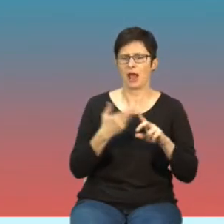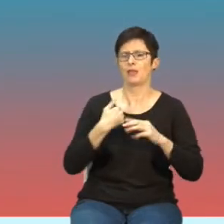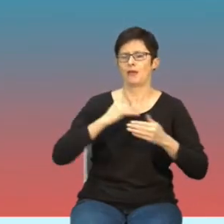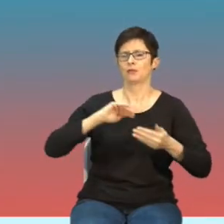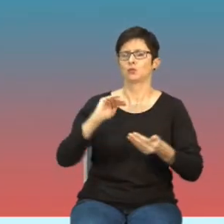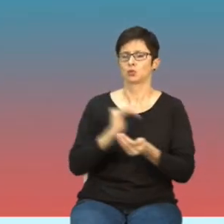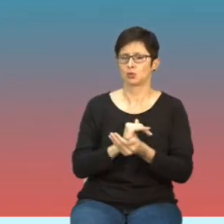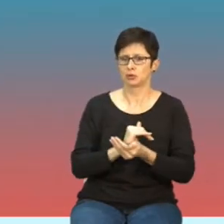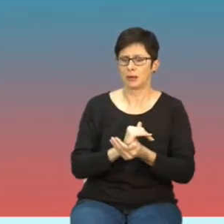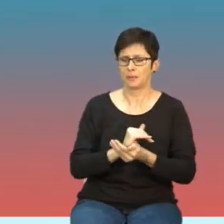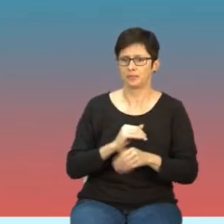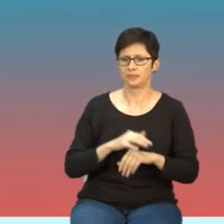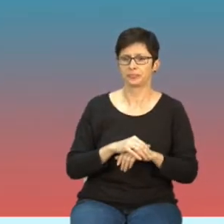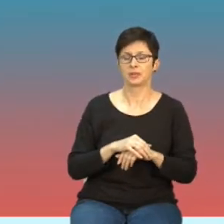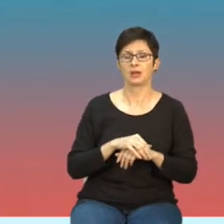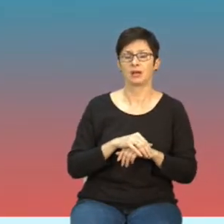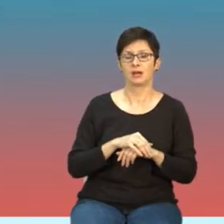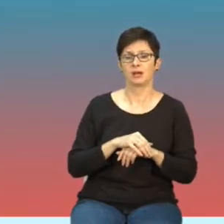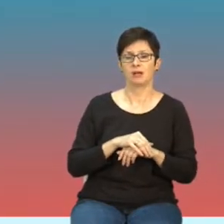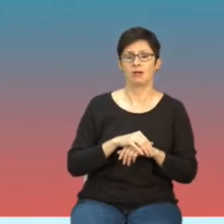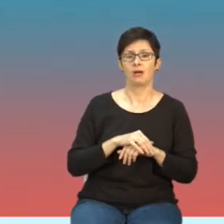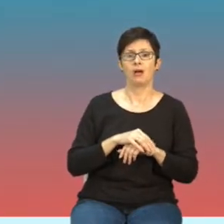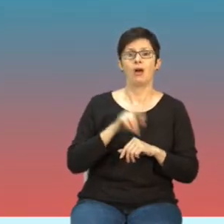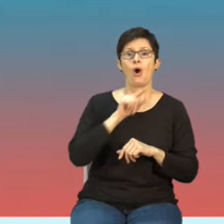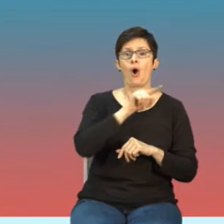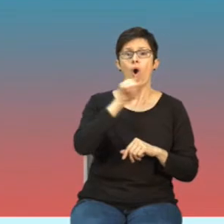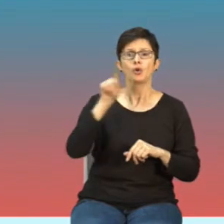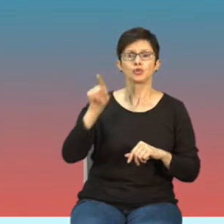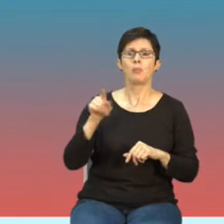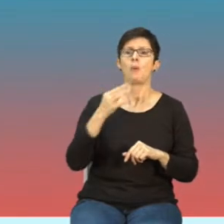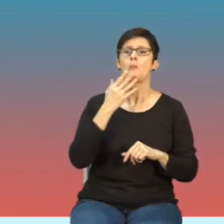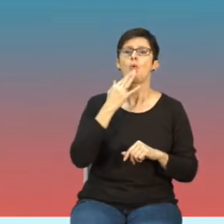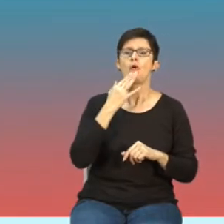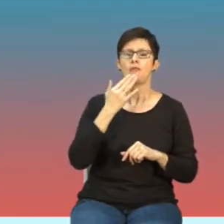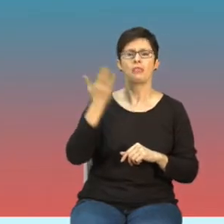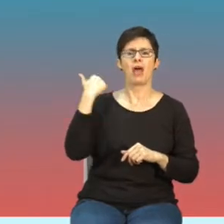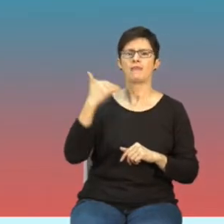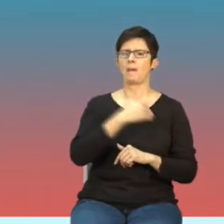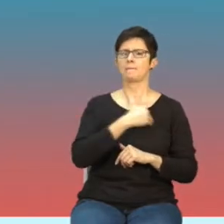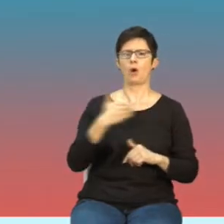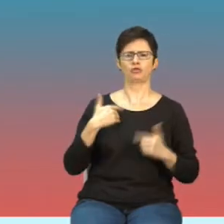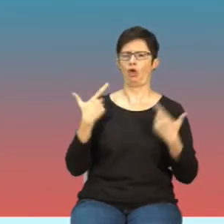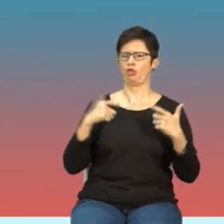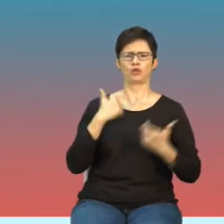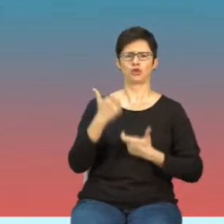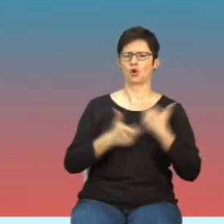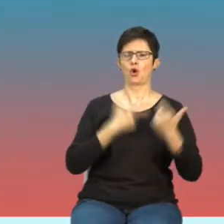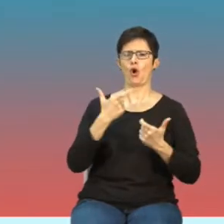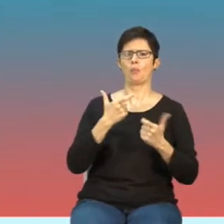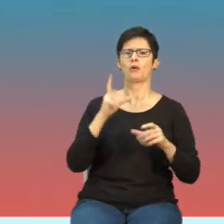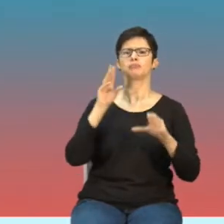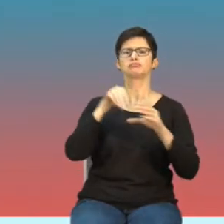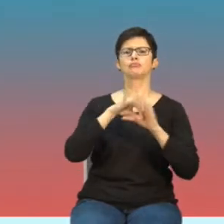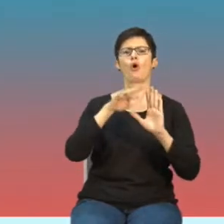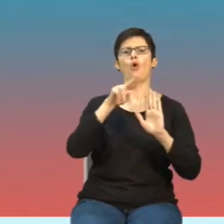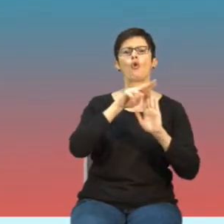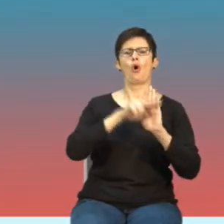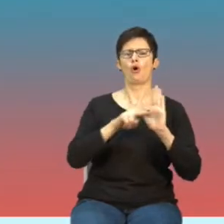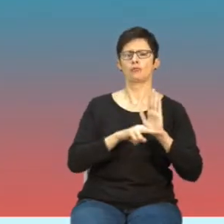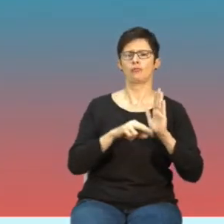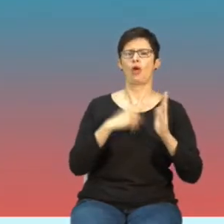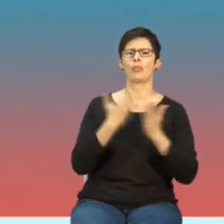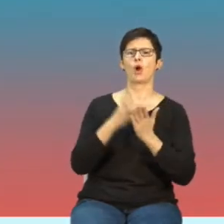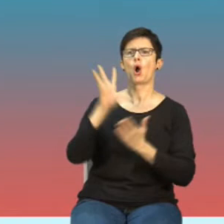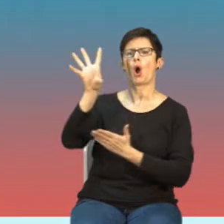zapewniam tych, którzy twierdzą, że Polska nie włożyła żadnego wkładu do norm i że tylko